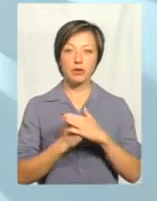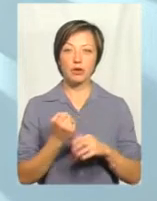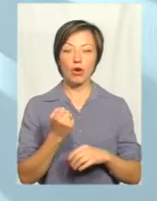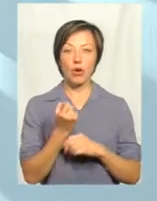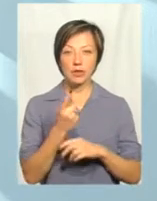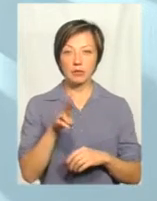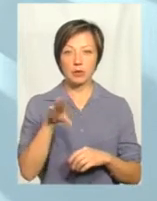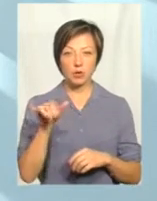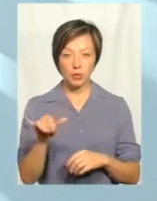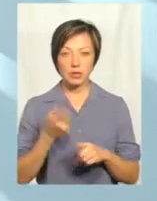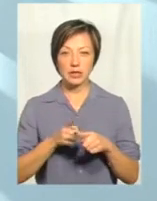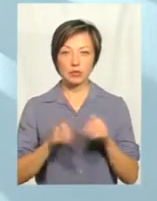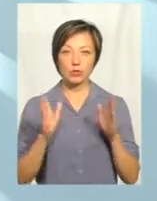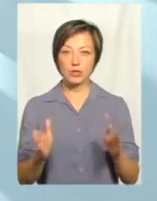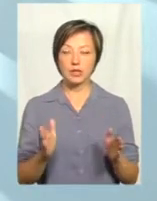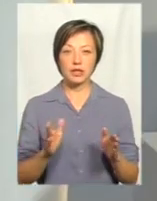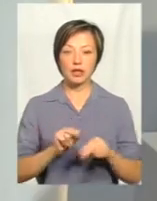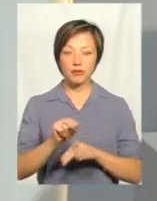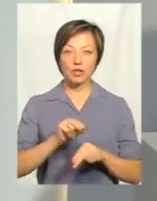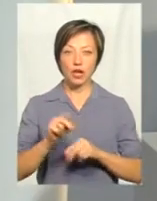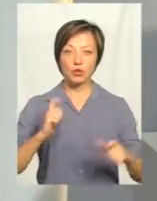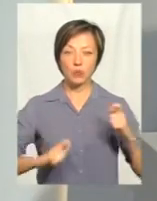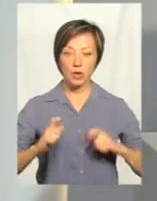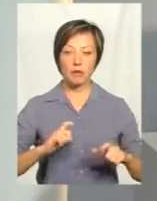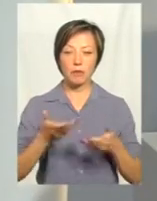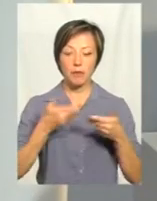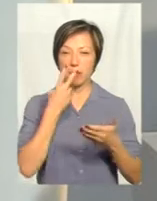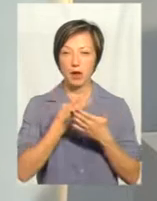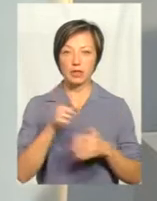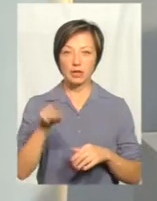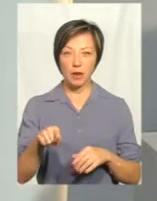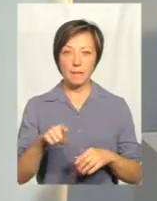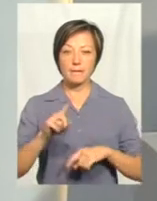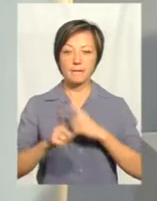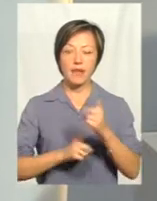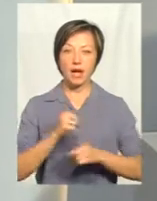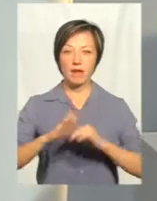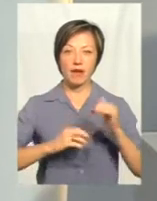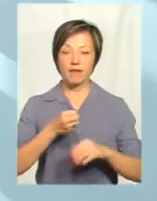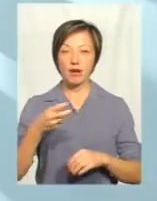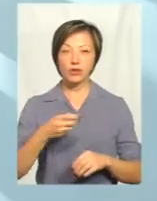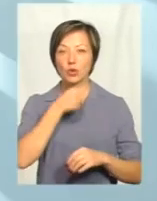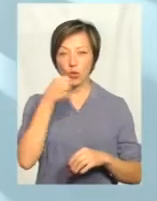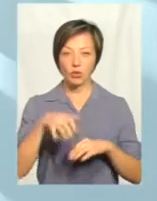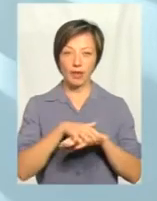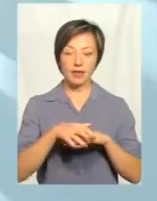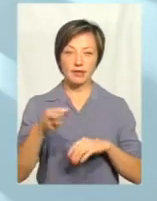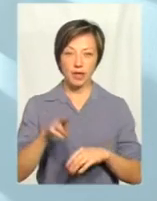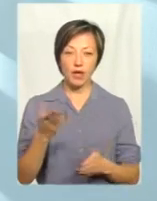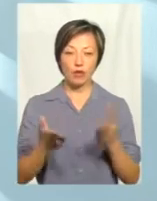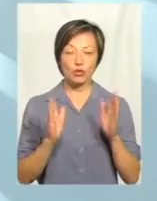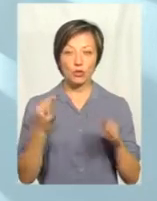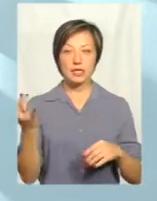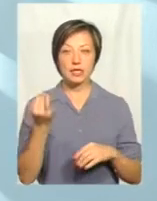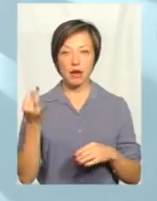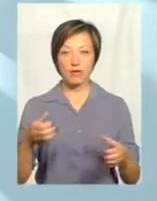працівного училища це буде не тільки навчання студентів, а ми бачимо ще там перекваліфікацію і дорослого населення. Тому ми бачимо, що якщо буде